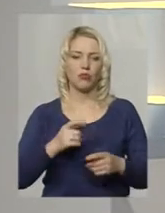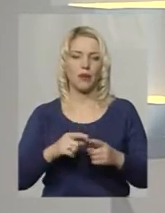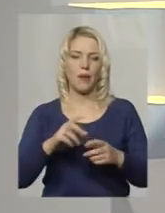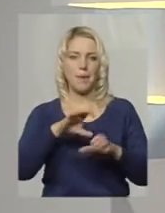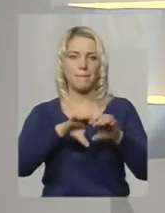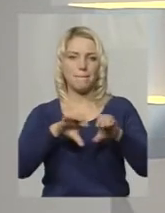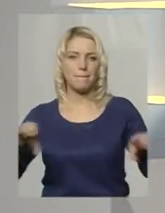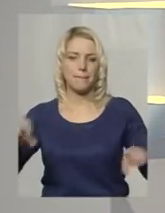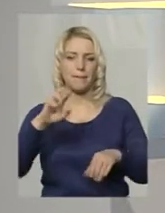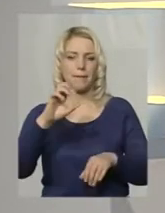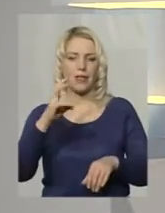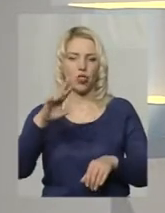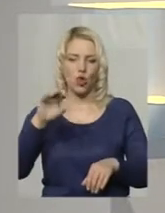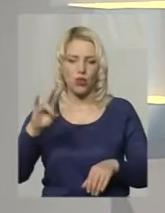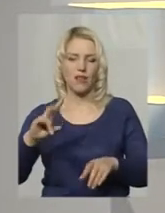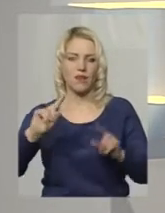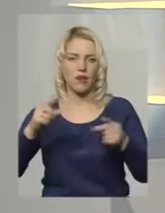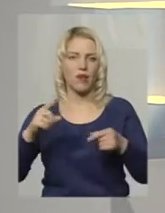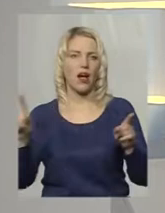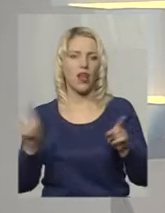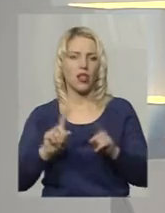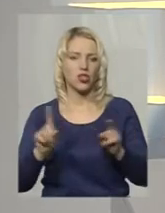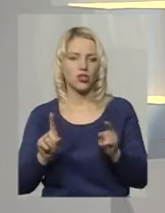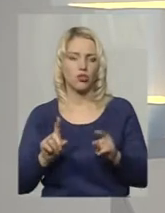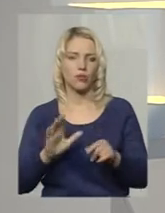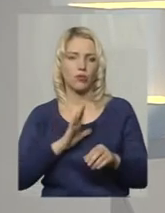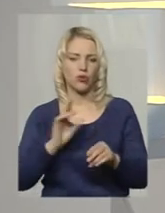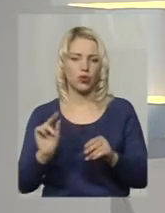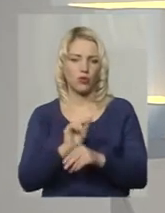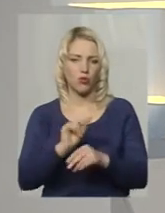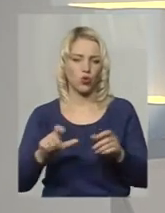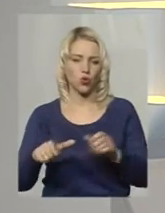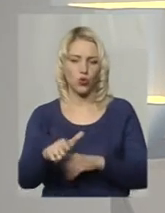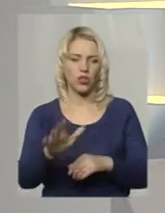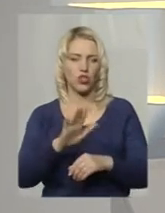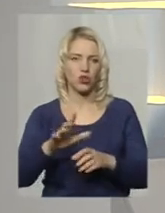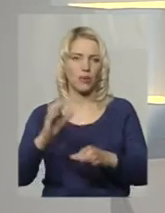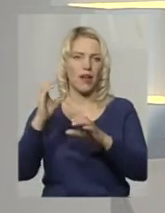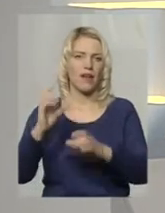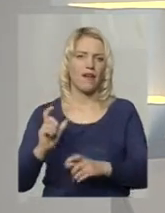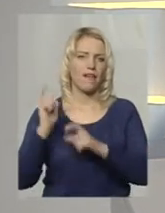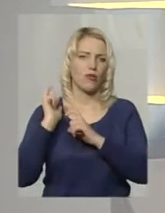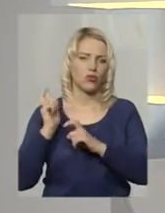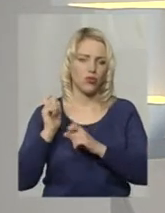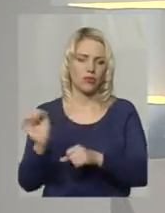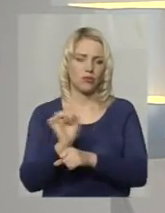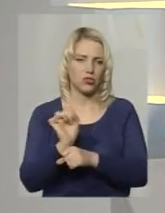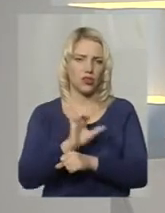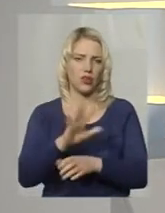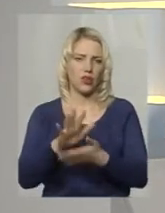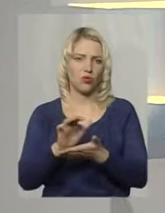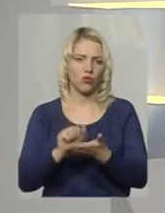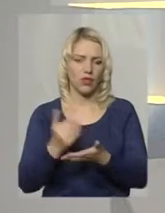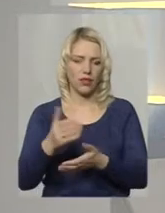домагаючись ремонту дороги, щоб великогабаритні автомобілі не робили об'їзд сільськими вулицями і таким чином не руйнували їхні